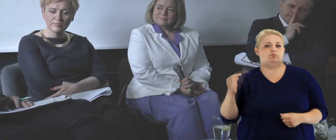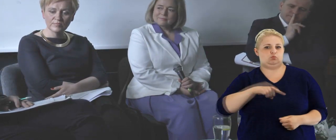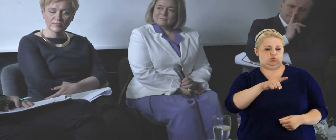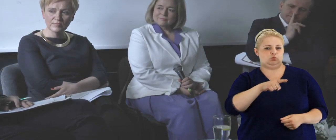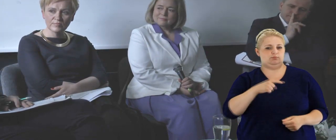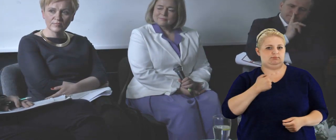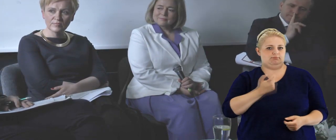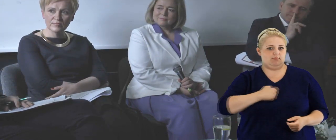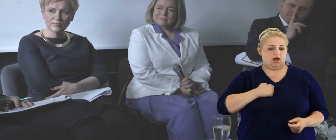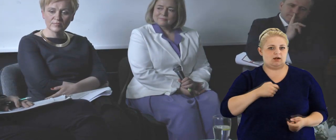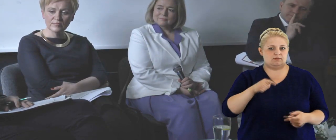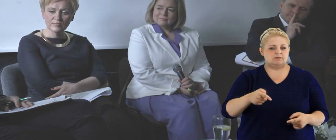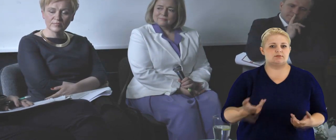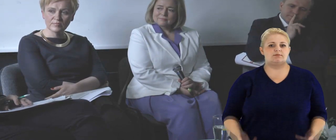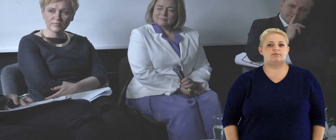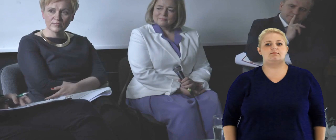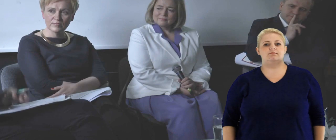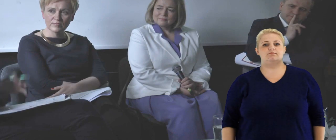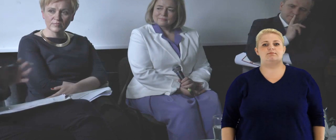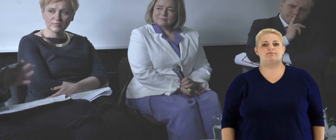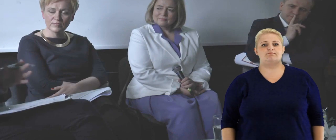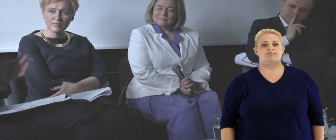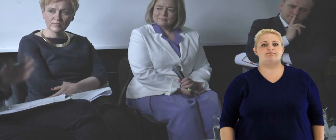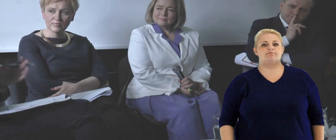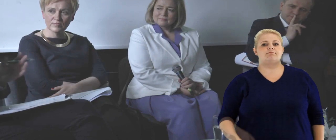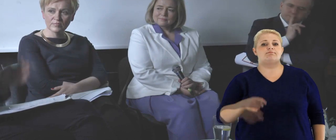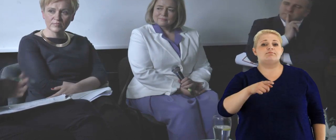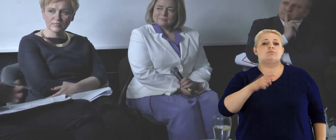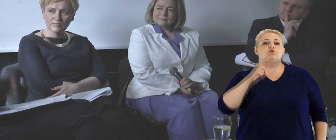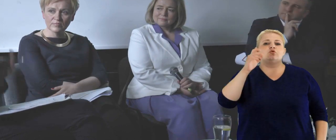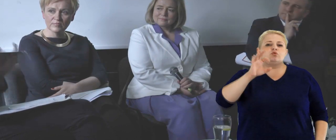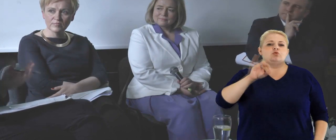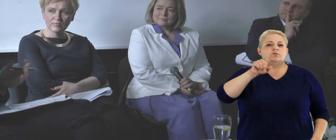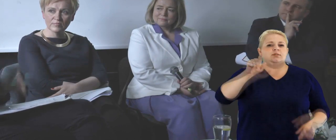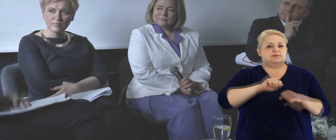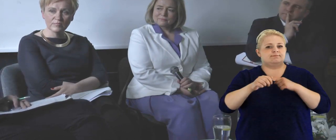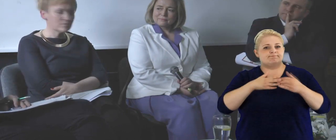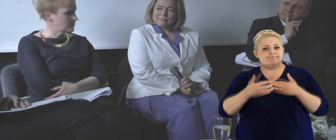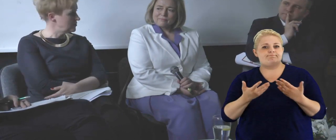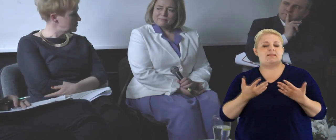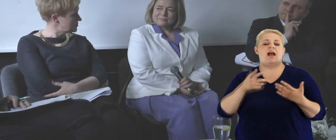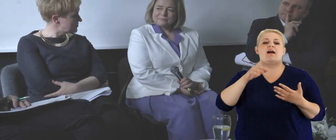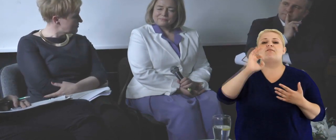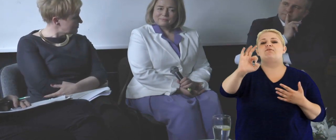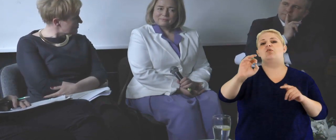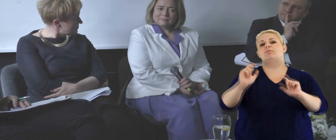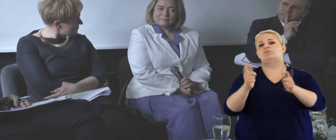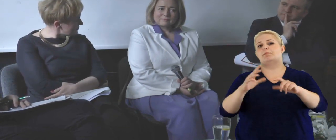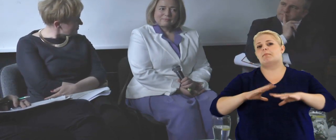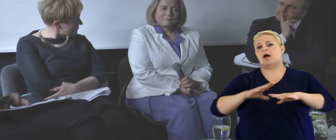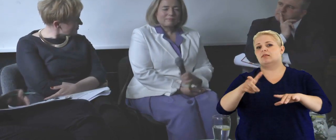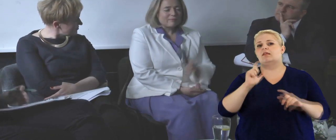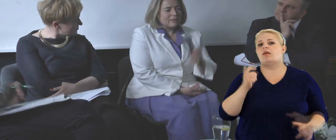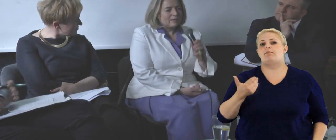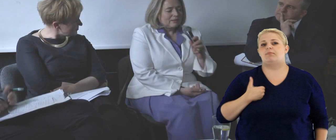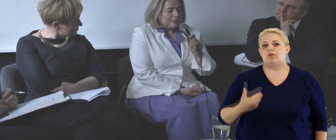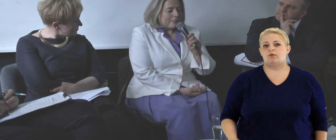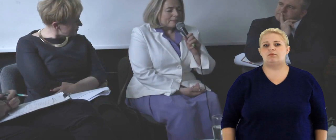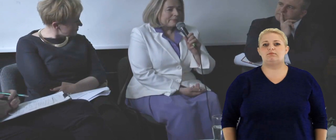bardziej się, chyba musimy tym, przejmować, co niestety jakoś nam osłabia. Więc jak to, jak to w pani przypadku było?